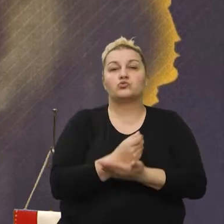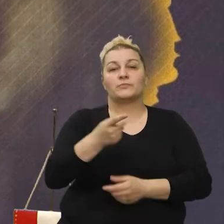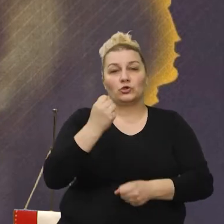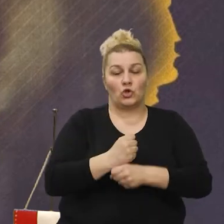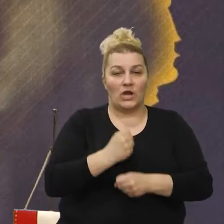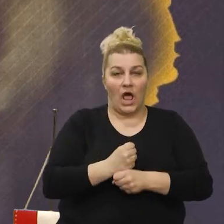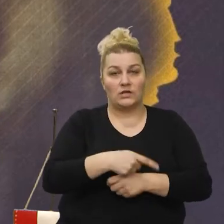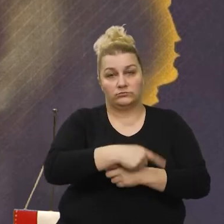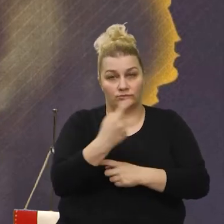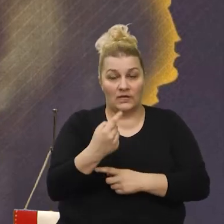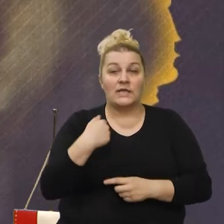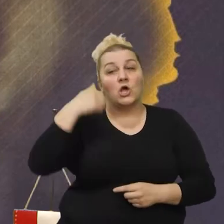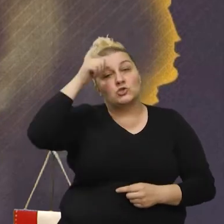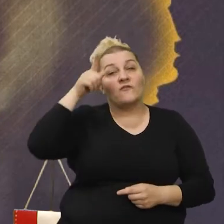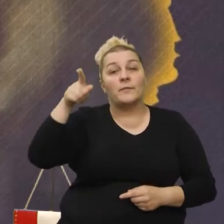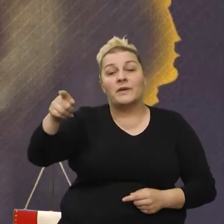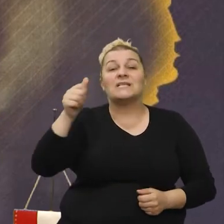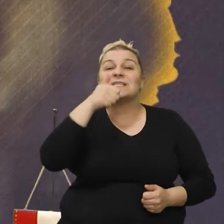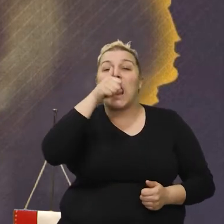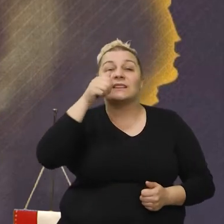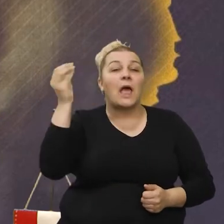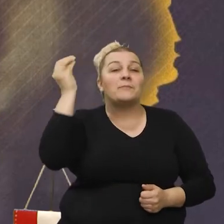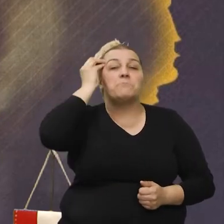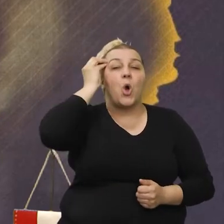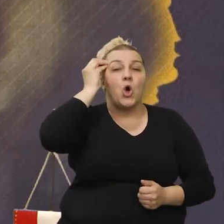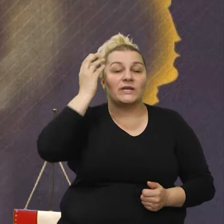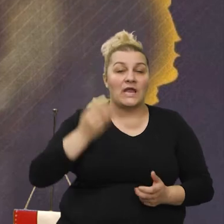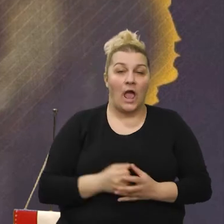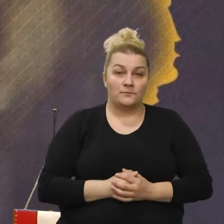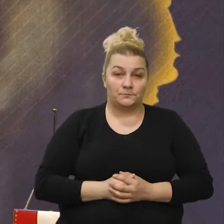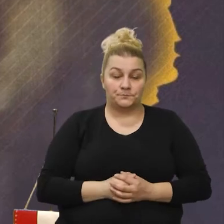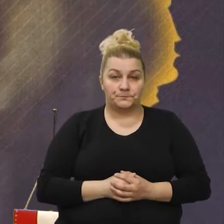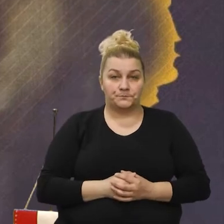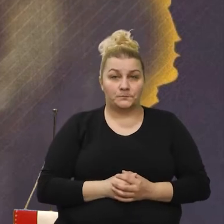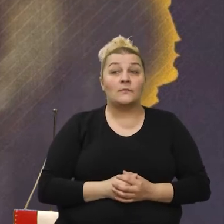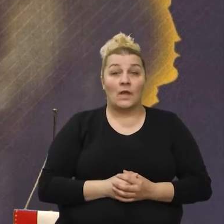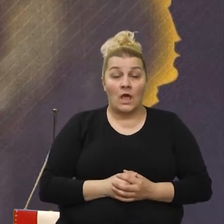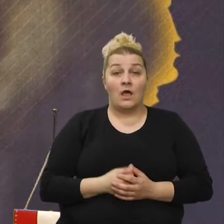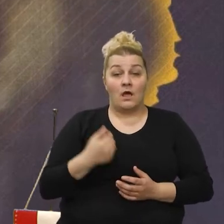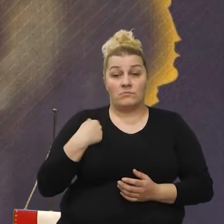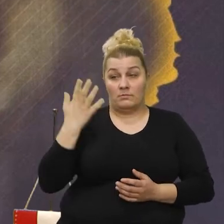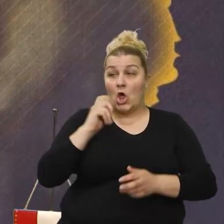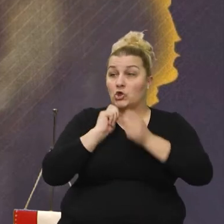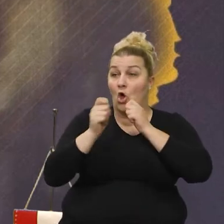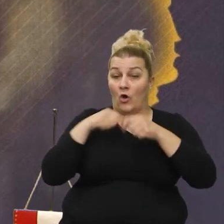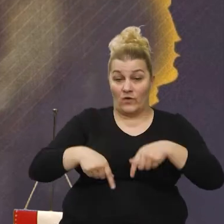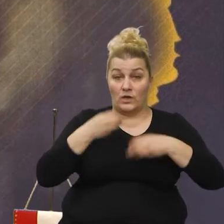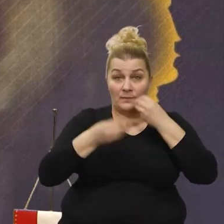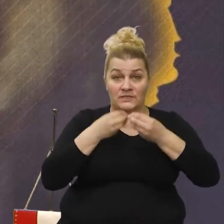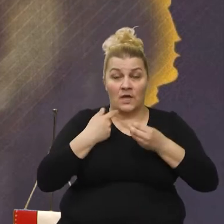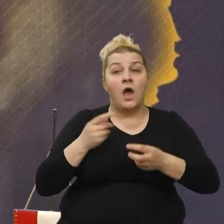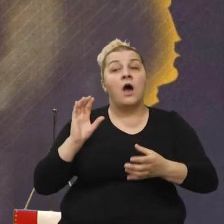raditi. Ja je zovem Zlatna memorija. A ja, ono što sam primijetio kad smo dogovarali na emisiju, zaista nisam